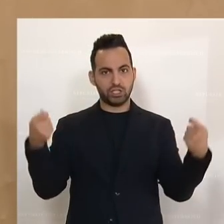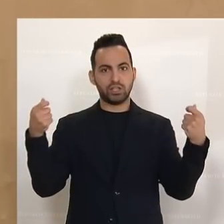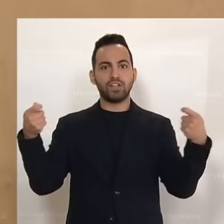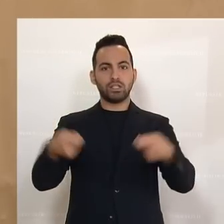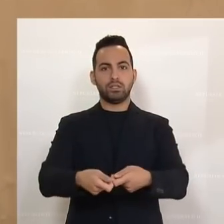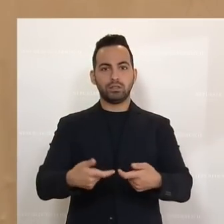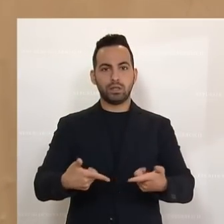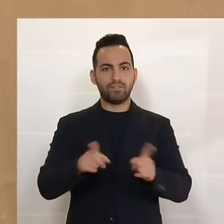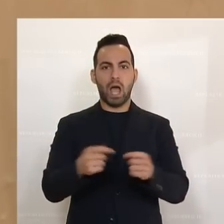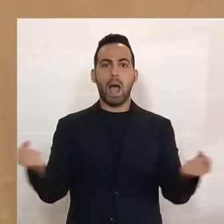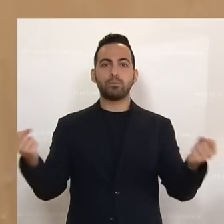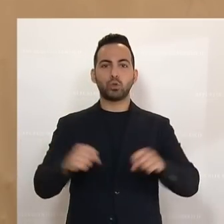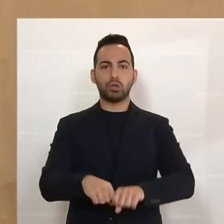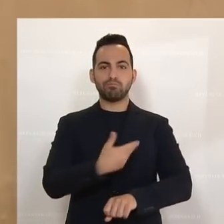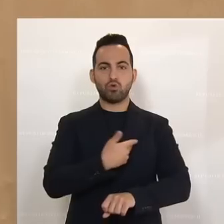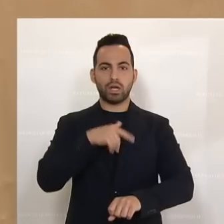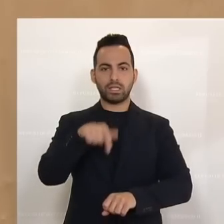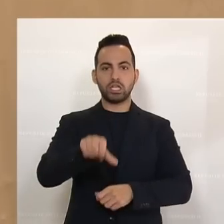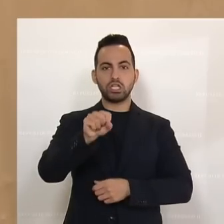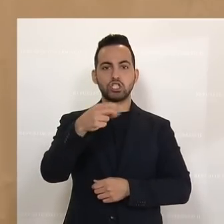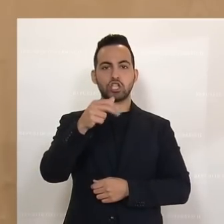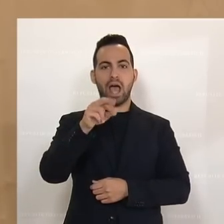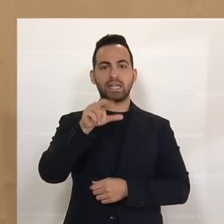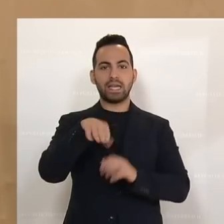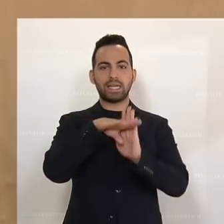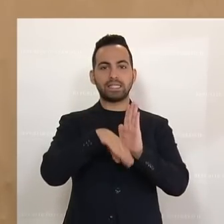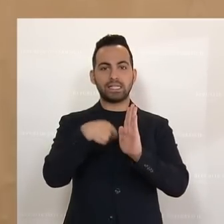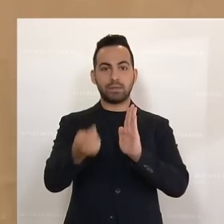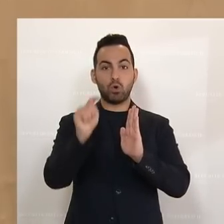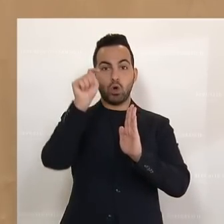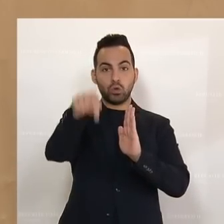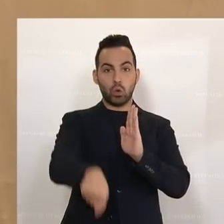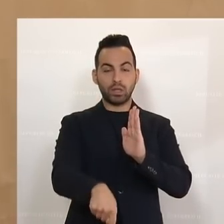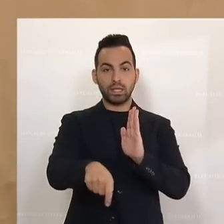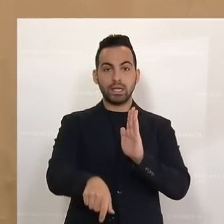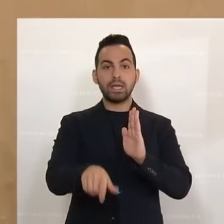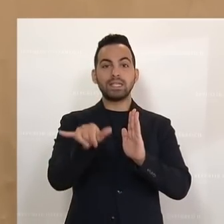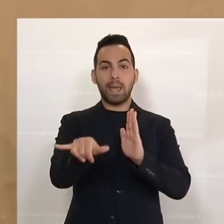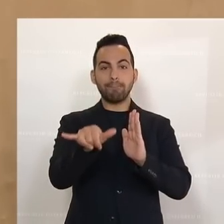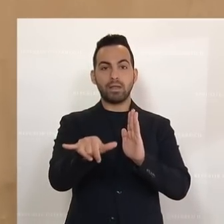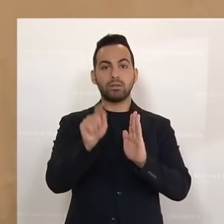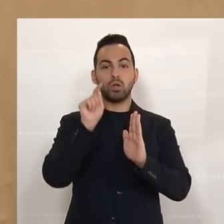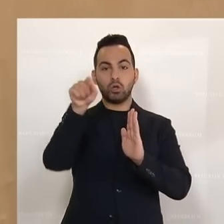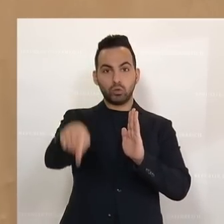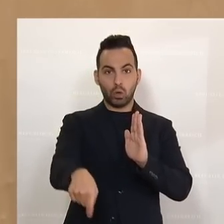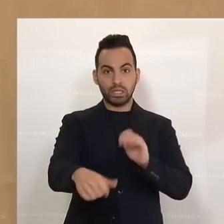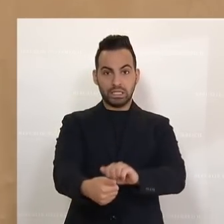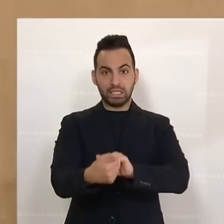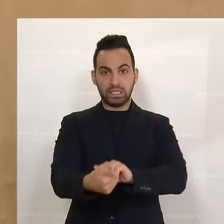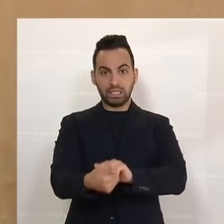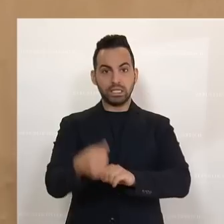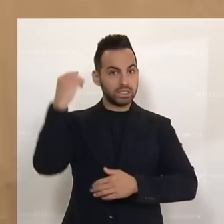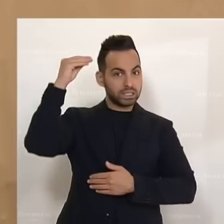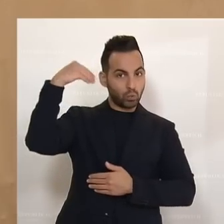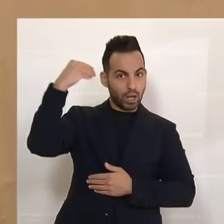eine absolutistische Monarchie, Scharia-Gesetzgebung, den Krieg in Jemen, den die VAE mit Saudi-Arabien gemeinsam